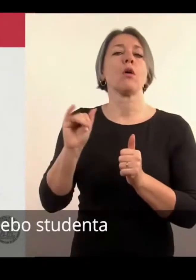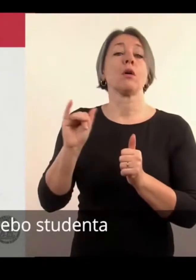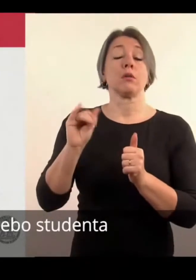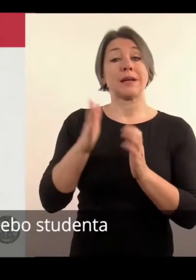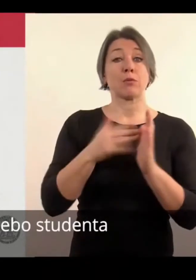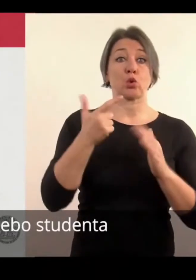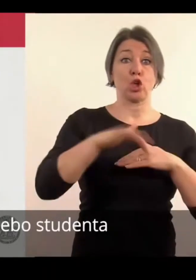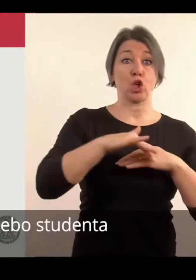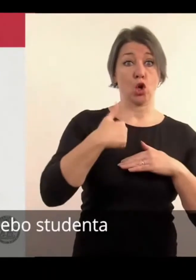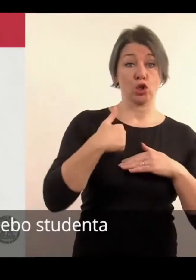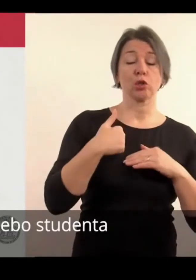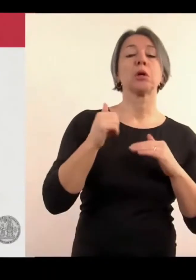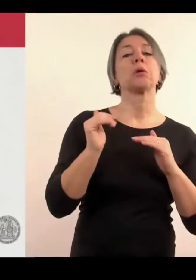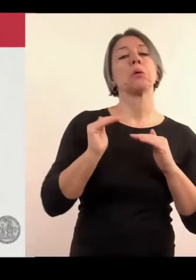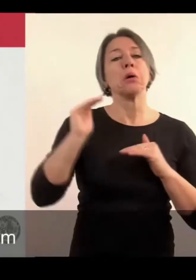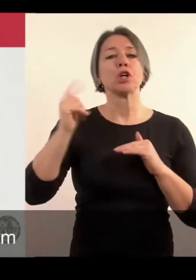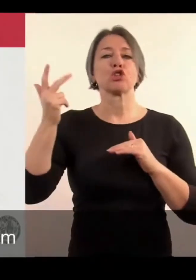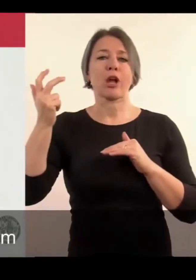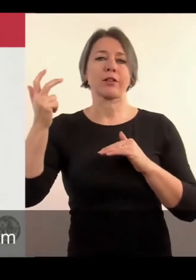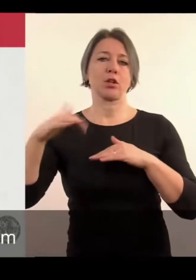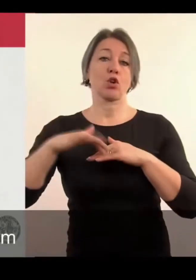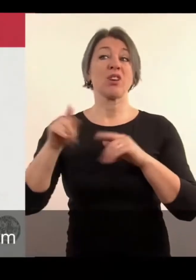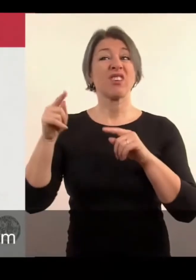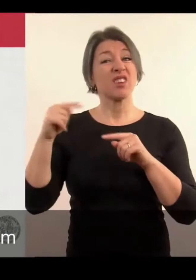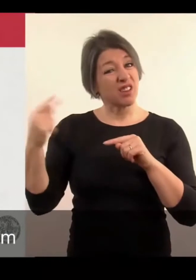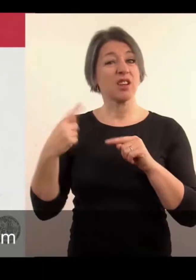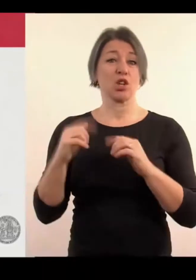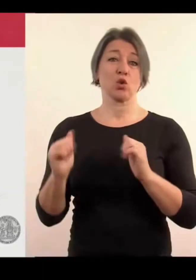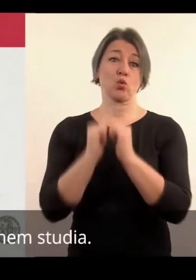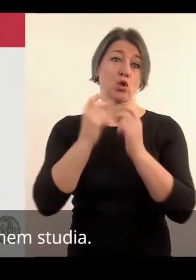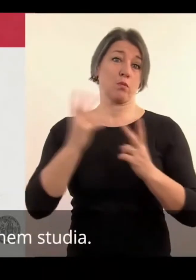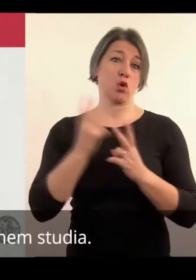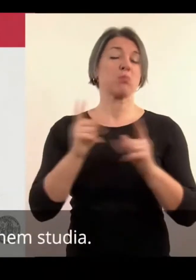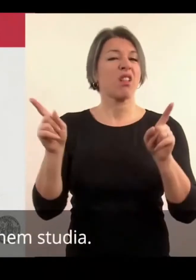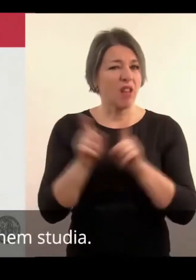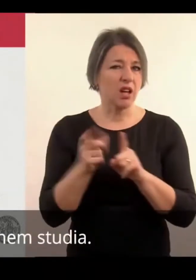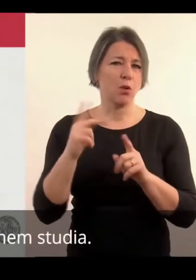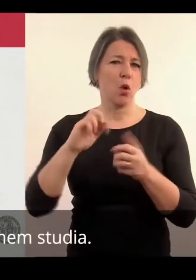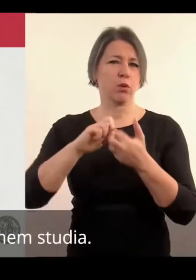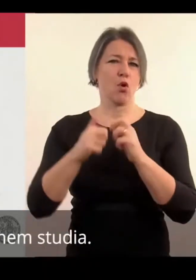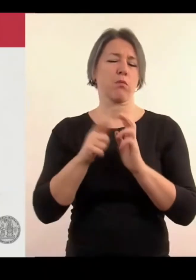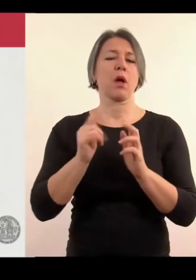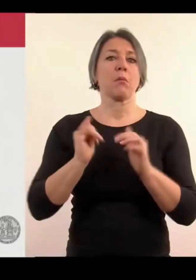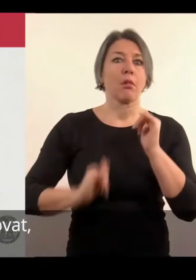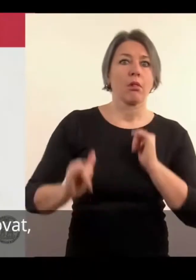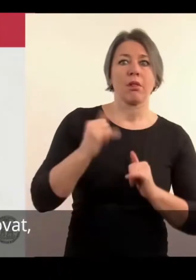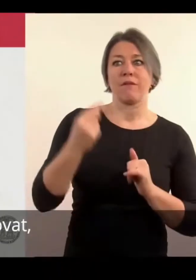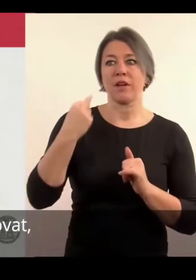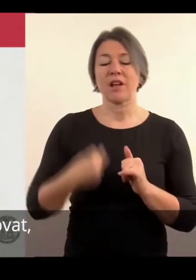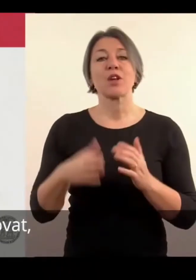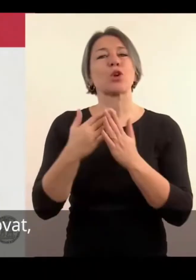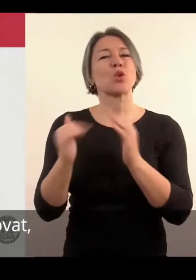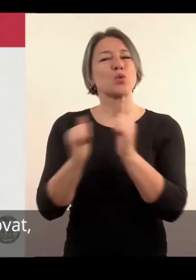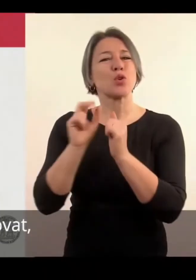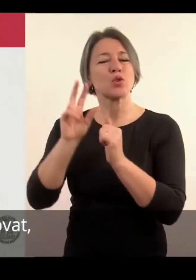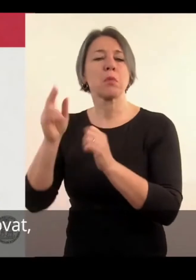výštího ročníku, který třeba procházel podobným ekonomickým znevýhodlíním během studia. Je to možnostní konzultovat to studium